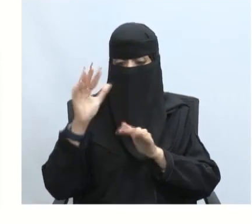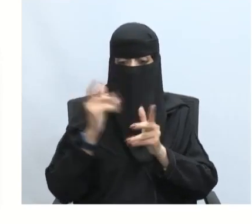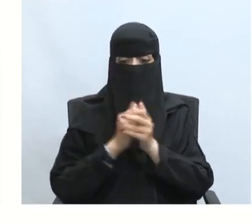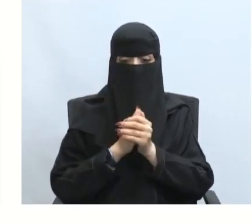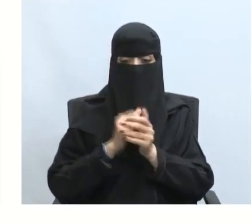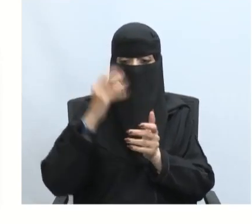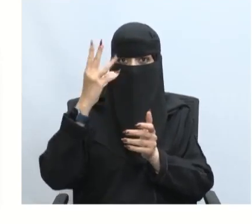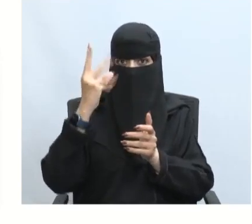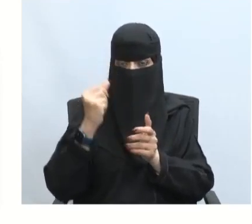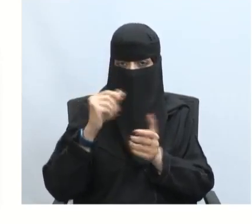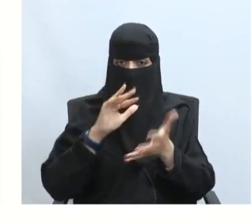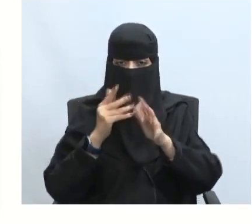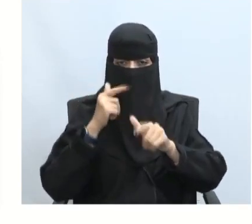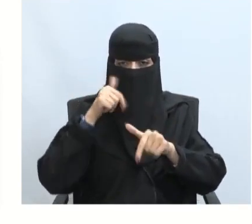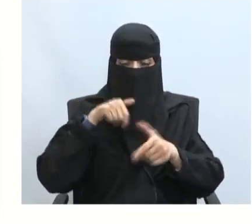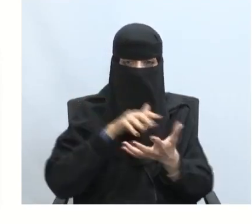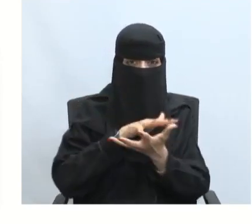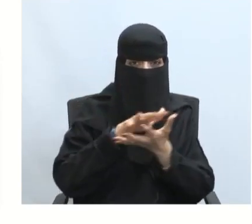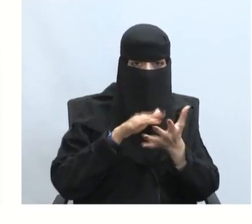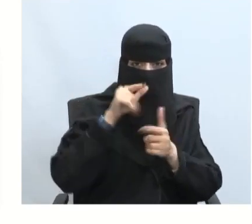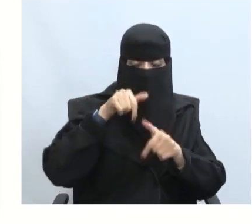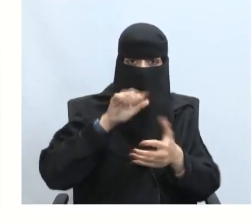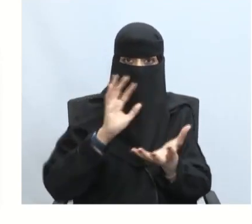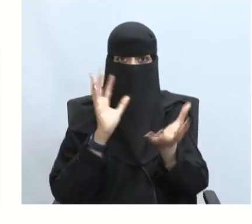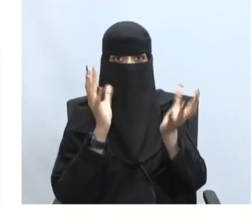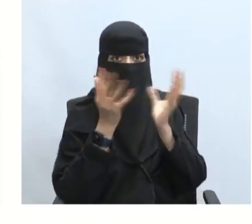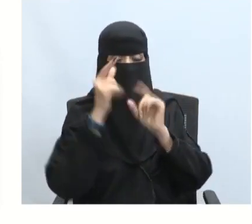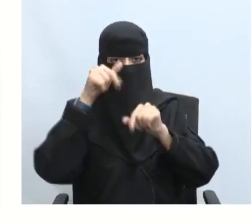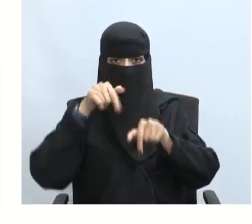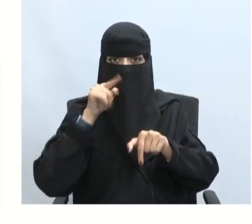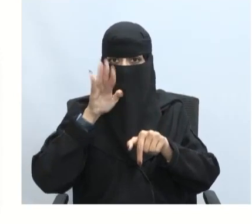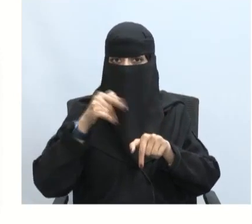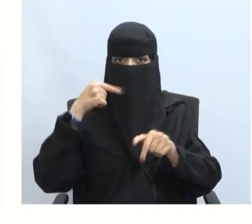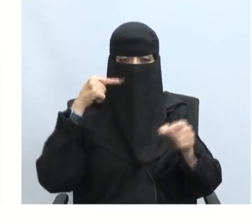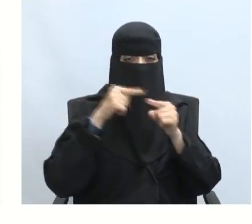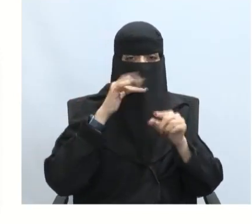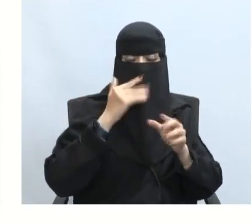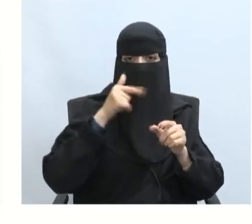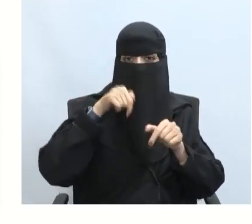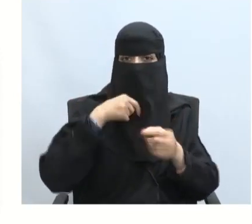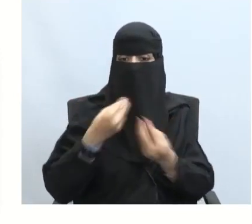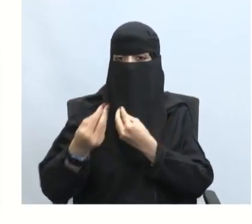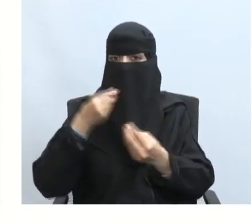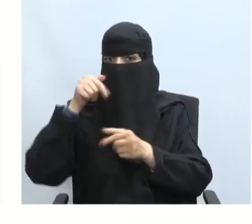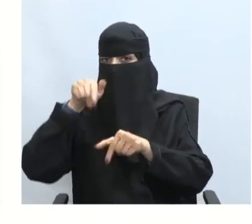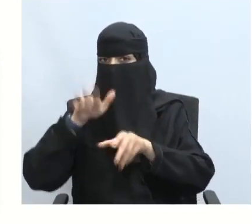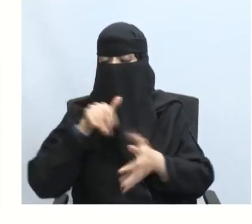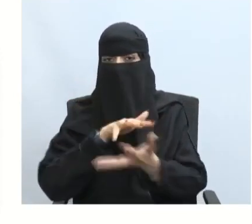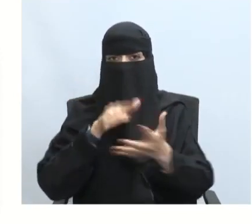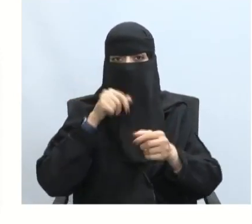عدت بعض الأزمات العالمية وأذكر كيف تم التعامل معها